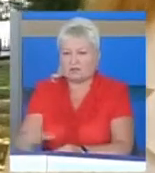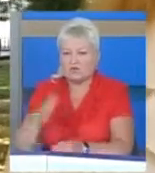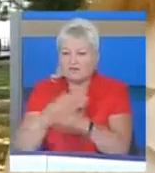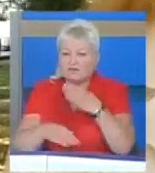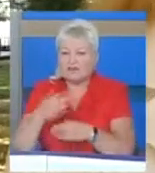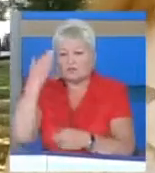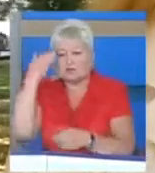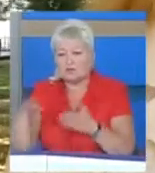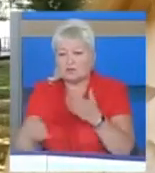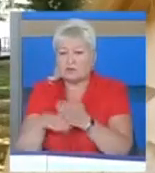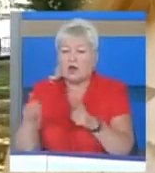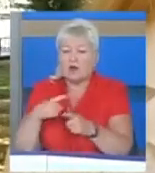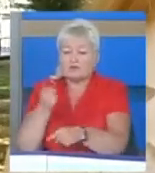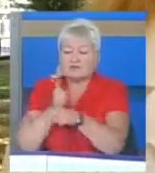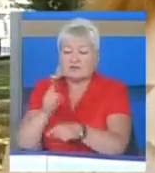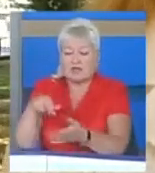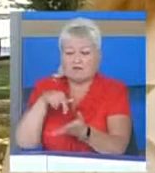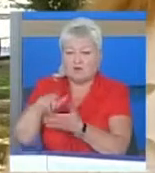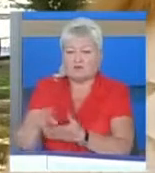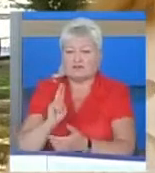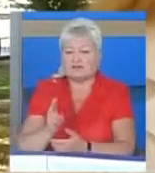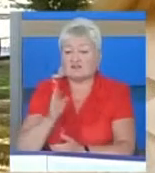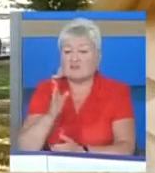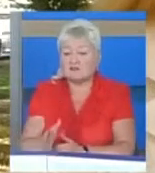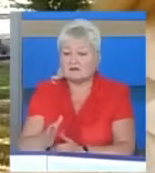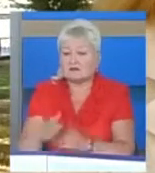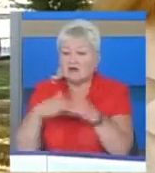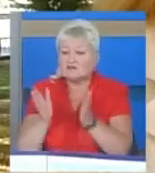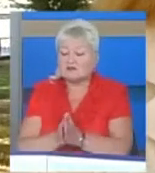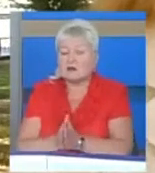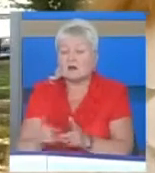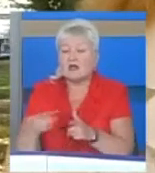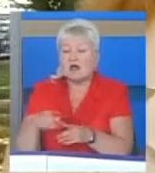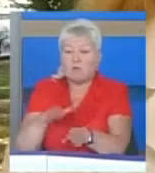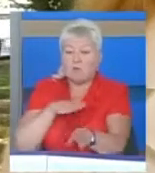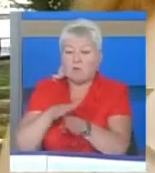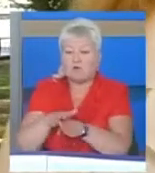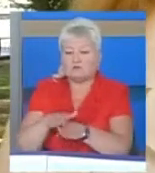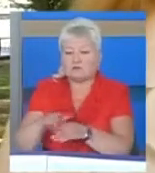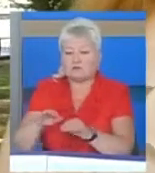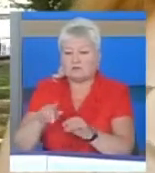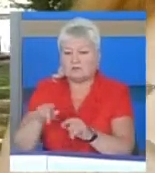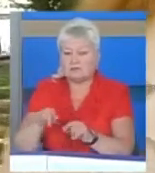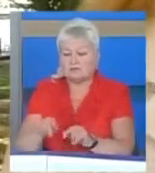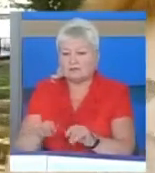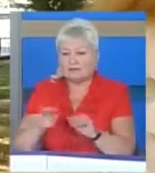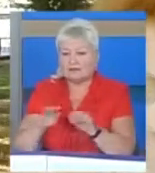Або заборонять її виходити з квартири взагалі, або повністю закривати її доступ до